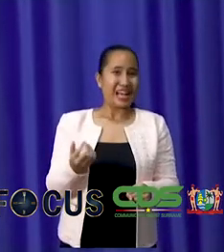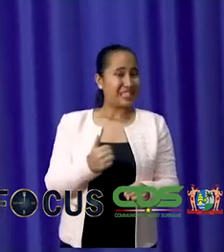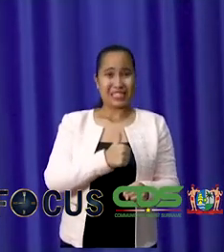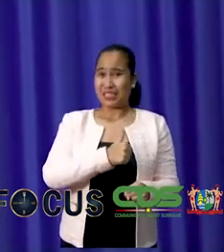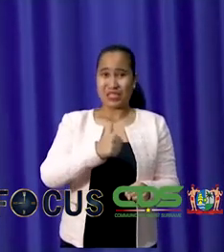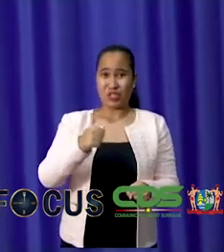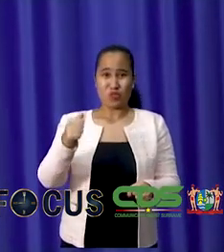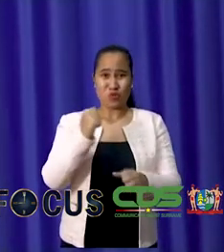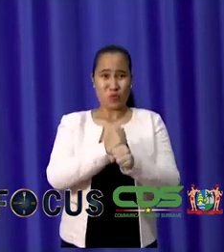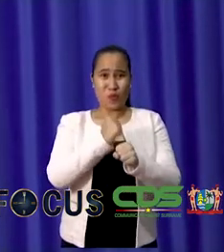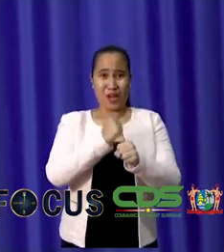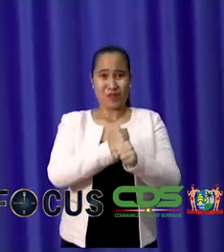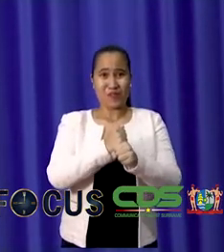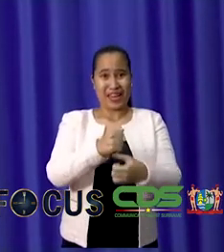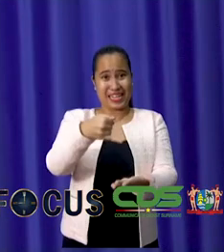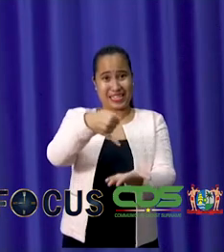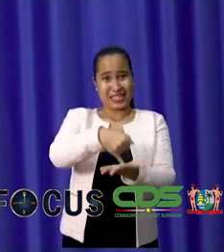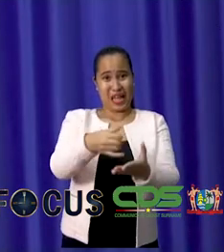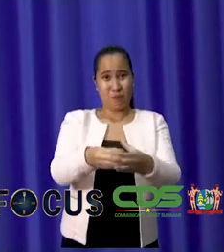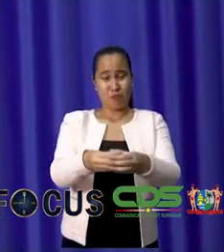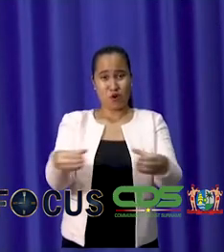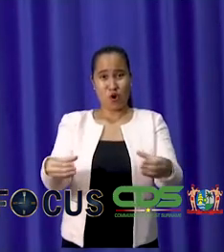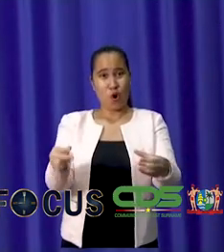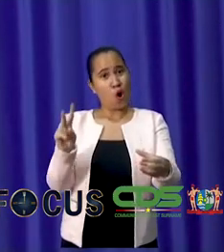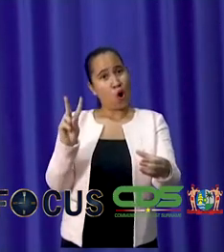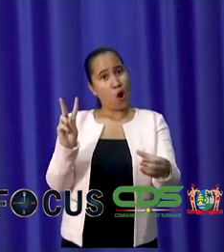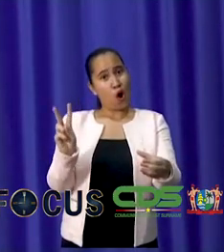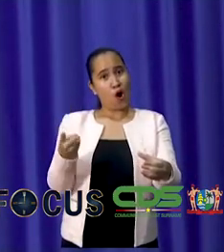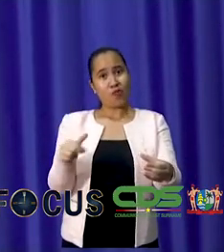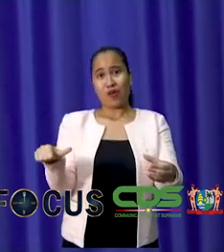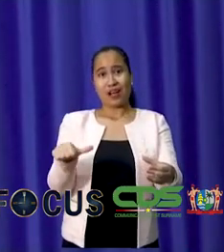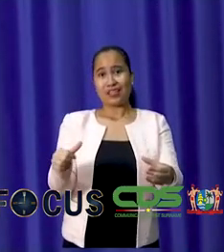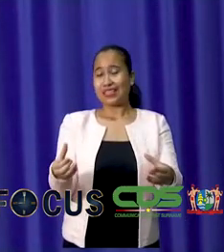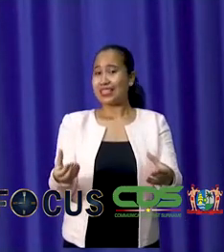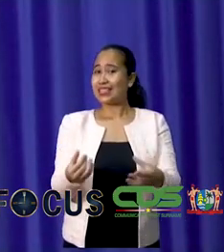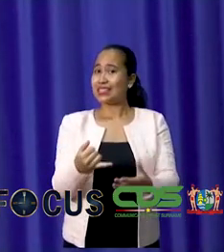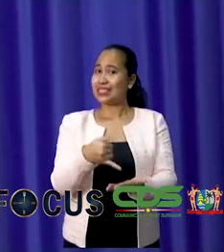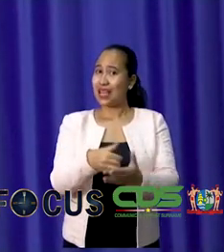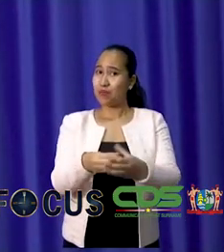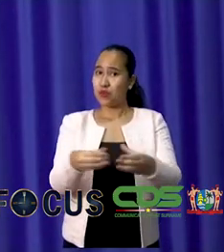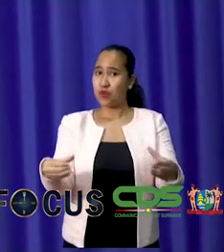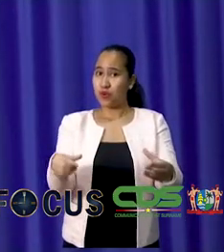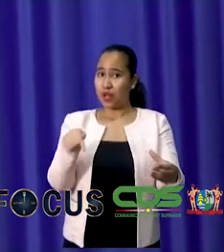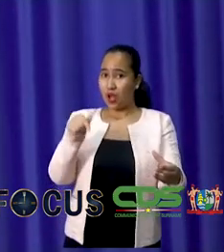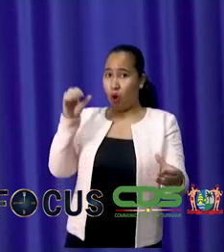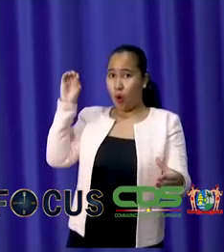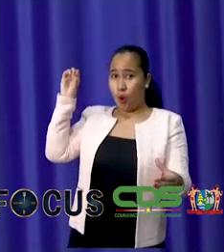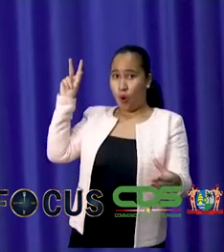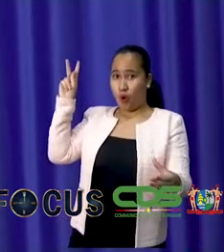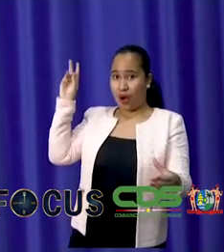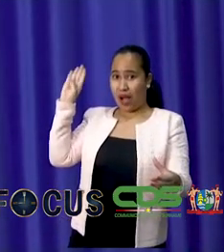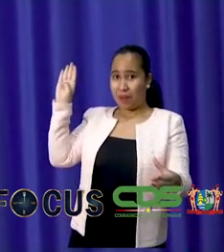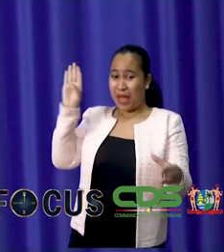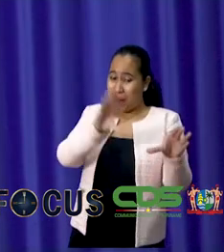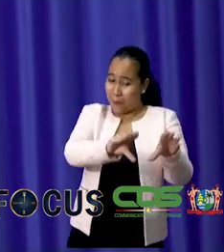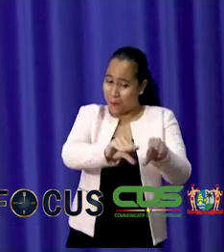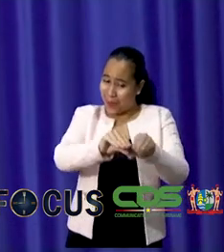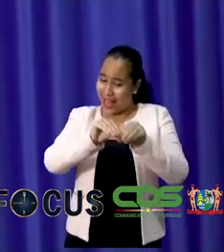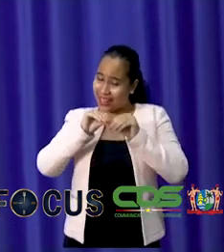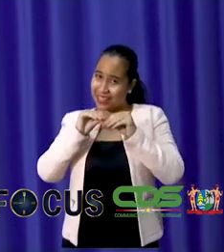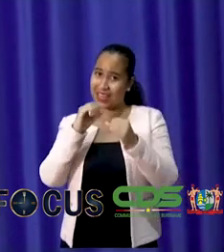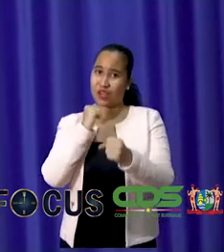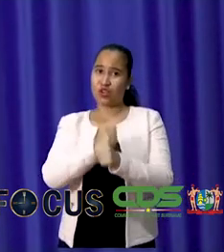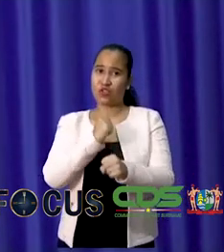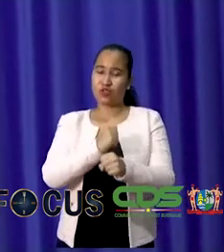functioneren van enig hoofdstembureau, of stembureau, dat het Onafhankelijk Kiesbureau dan ook die maatregelen treft